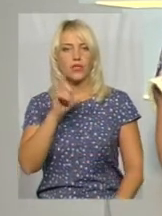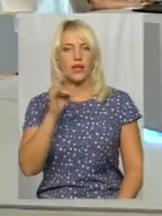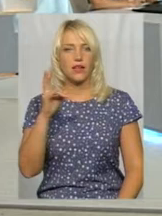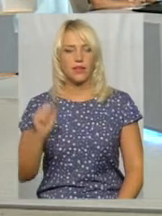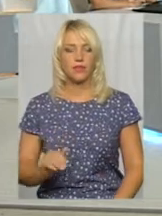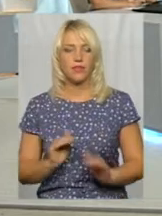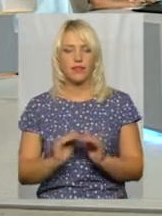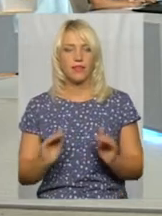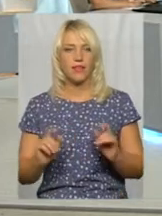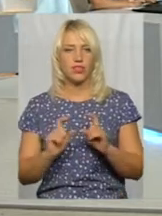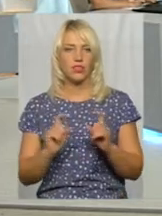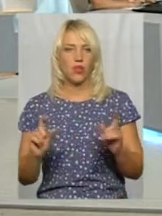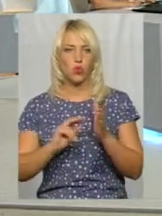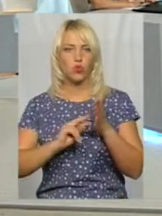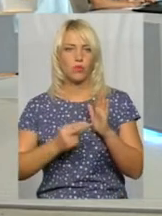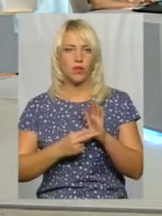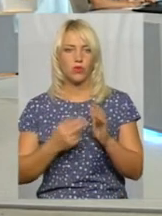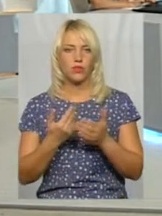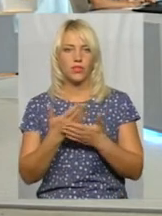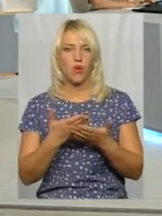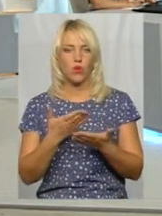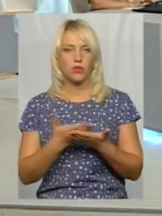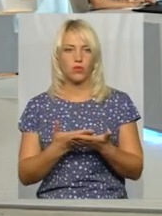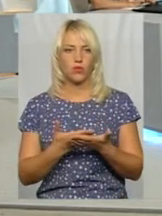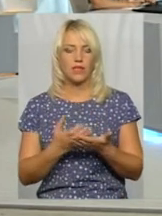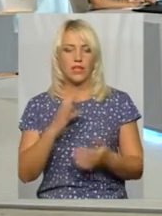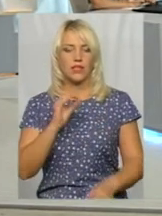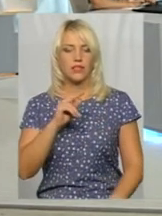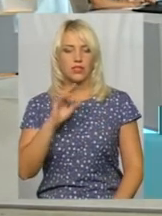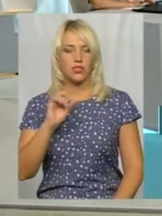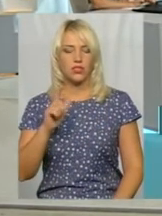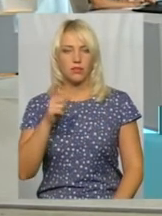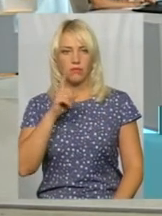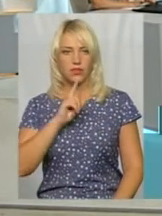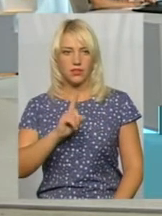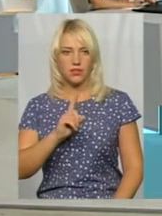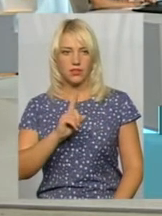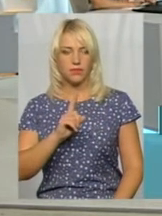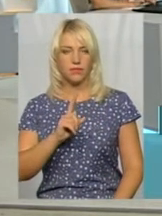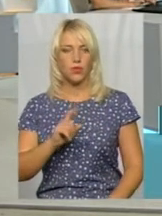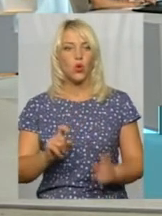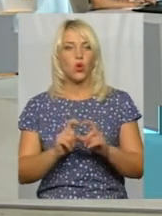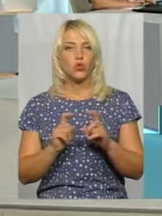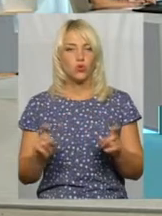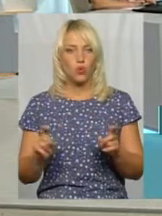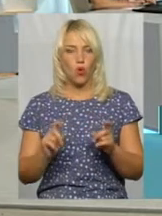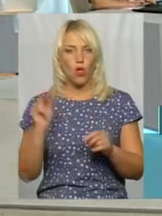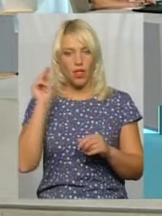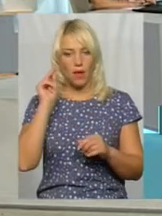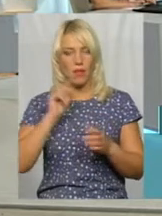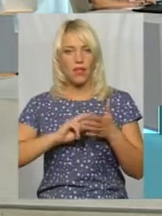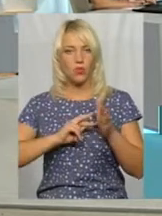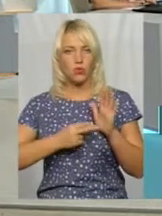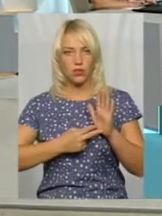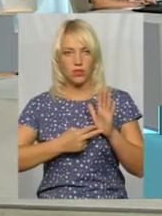садочок планується десь орієнтовно в січні місяці. Школа планується